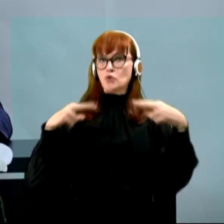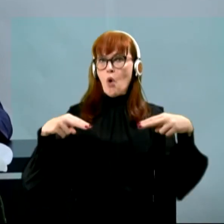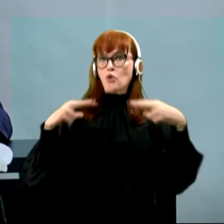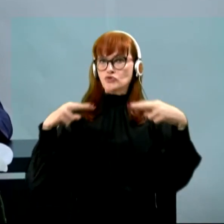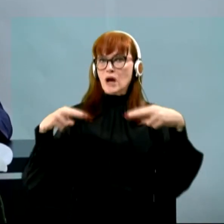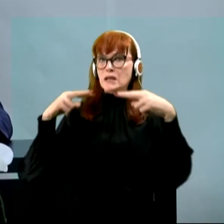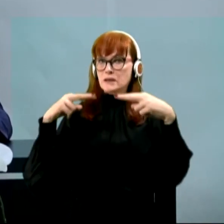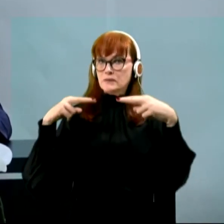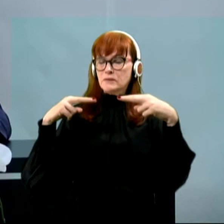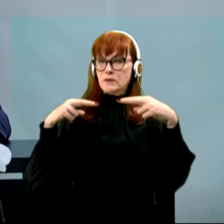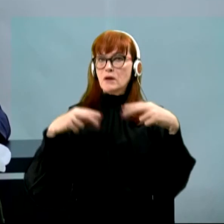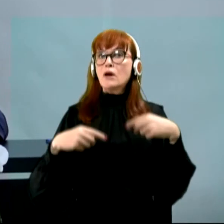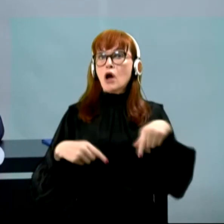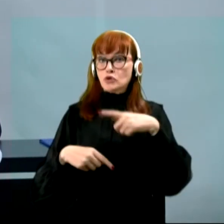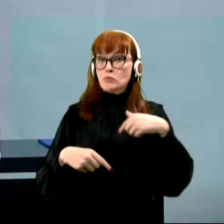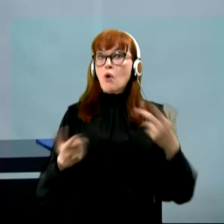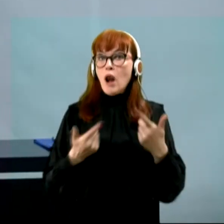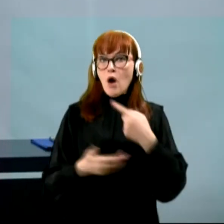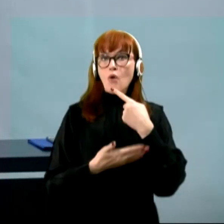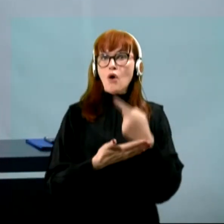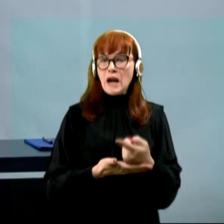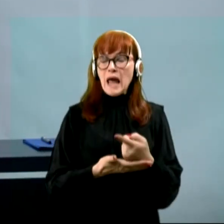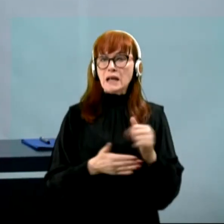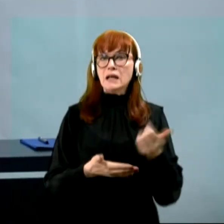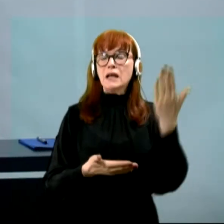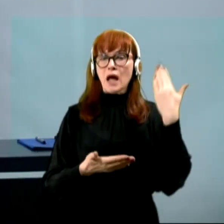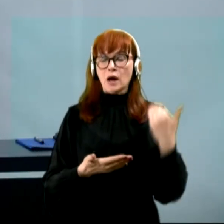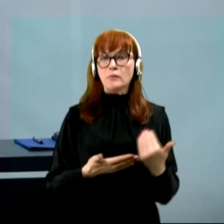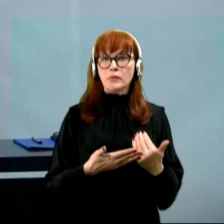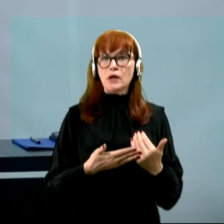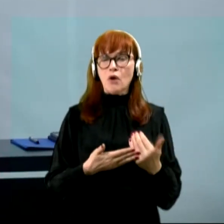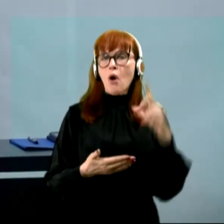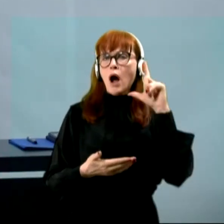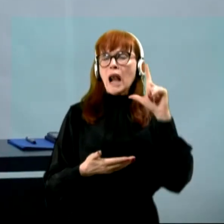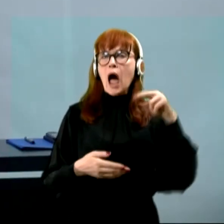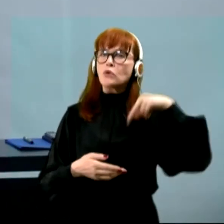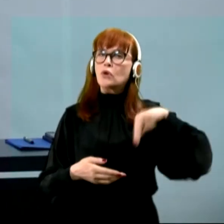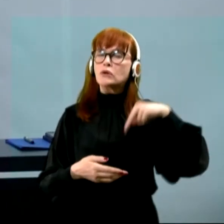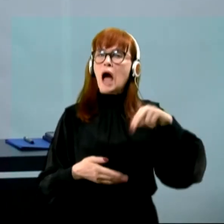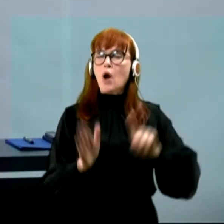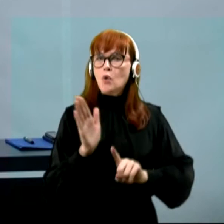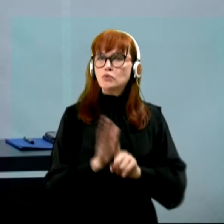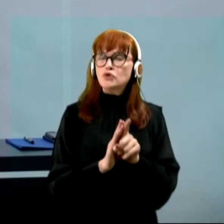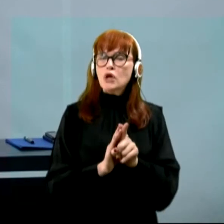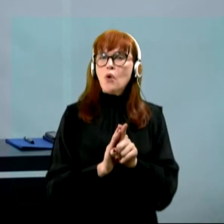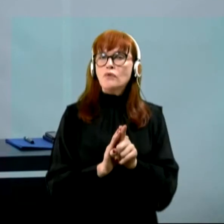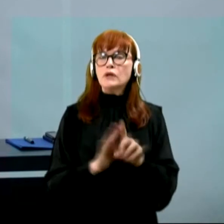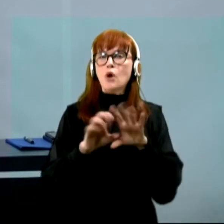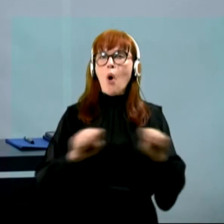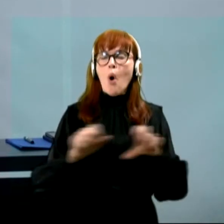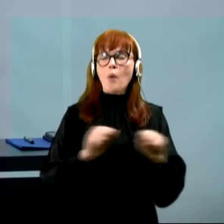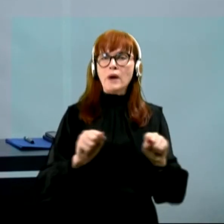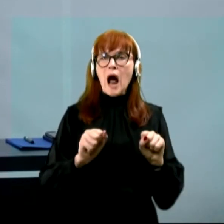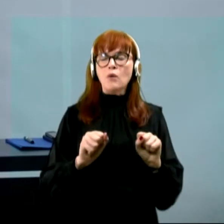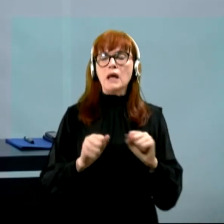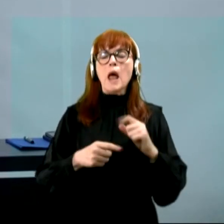smo lahko rekli, da je bilo glavna naloga učinkovito upravljanje s posledicami